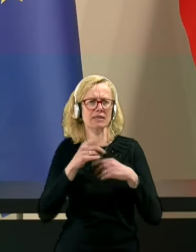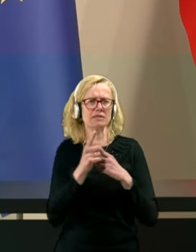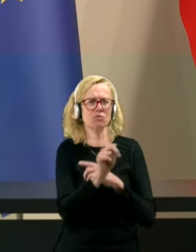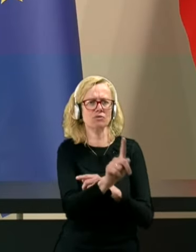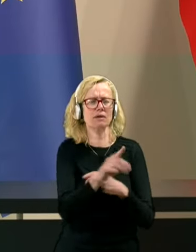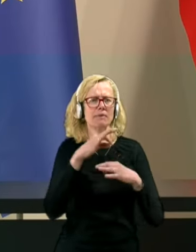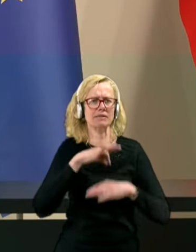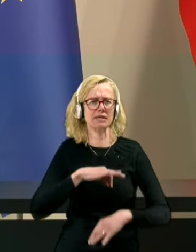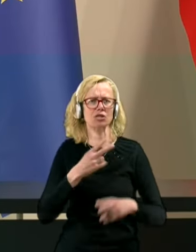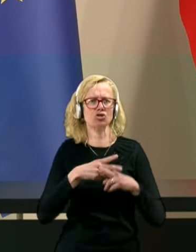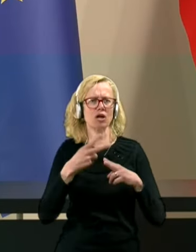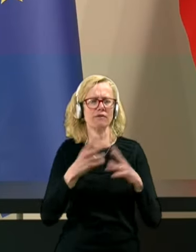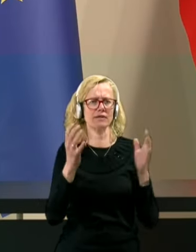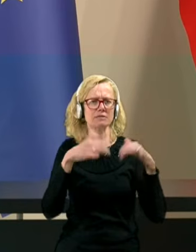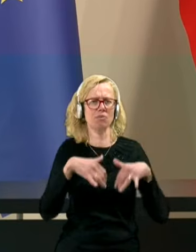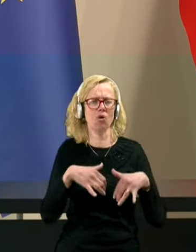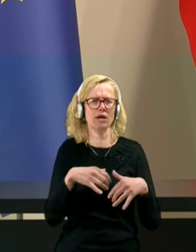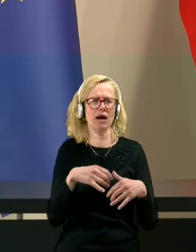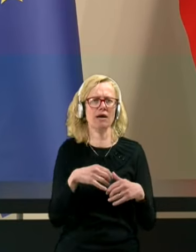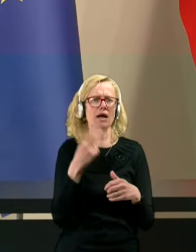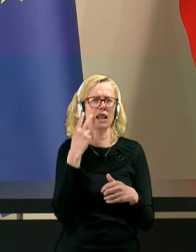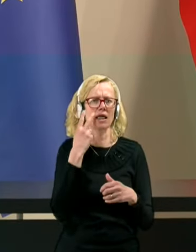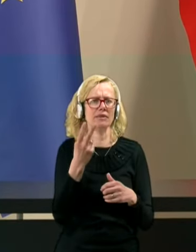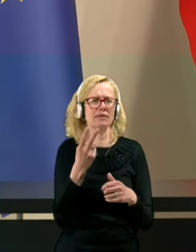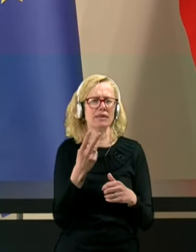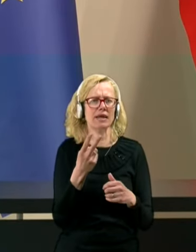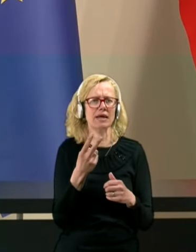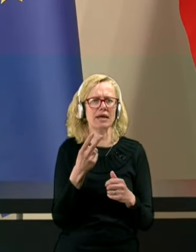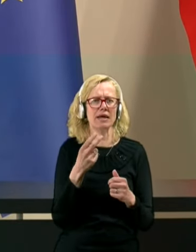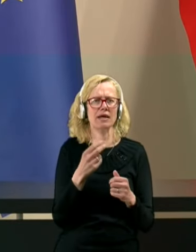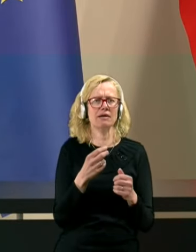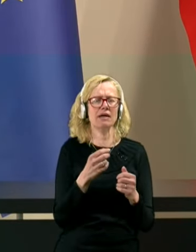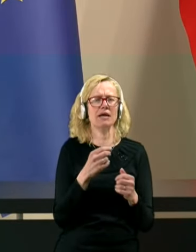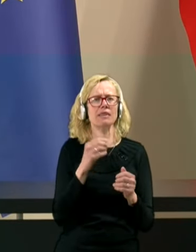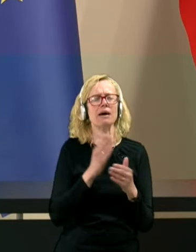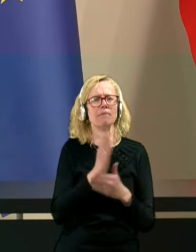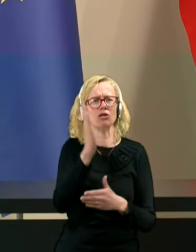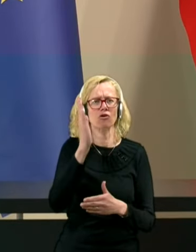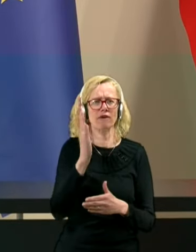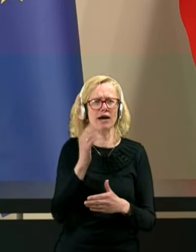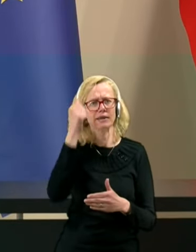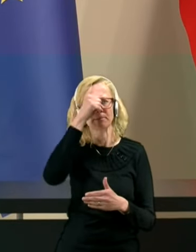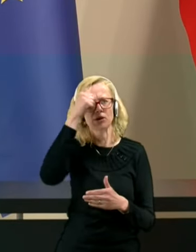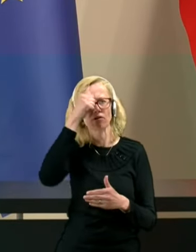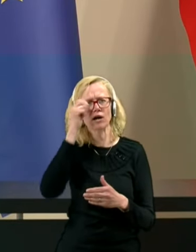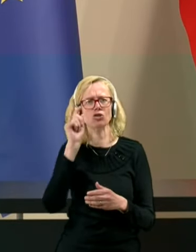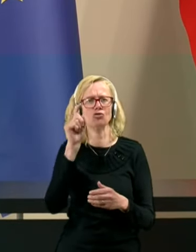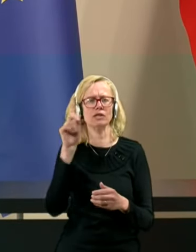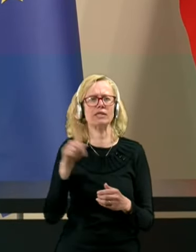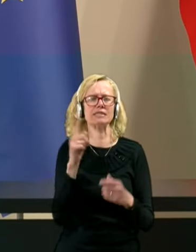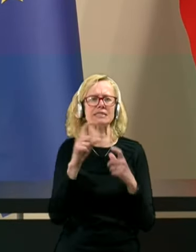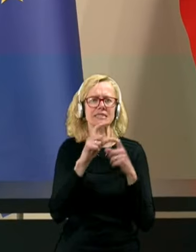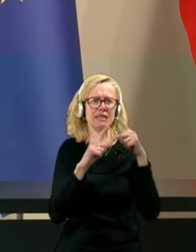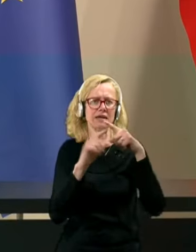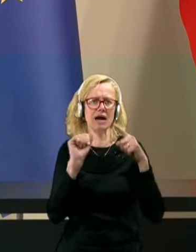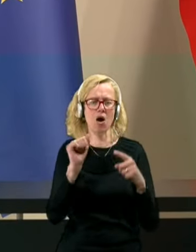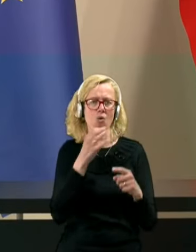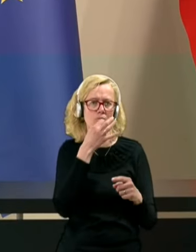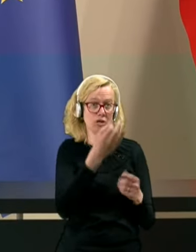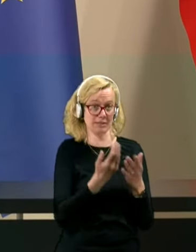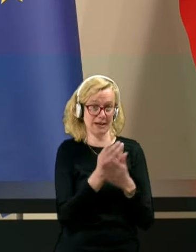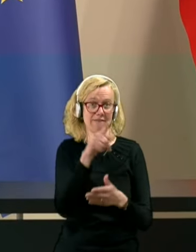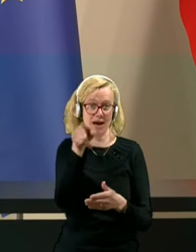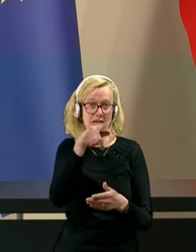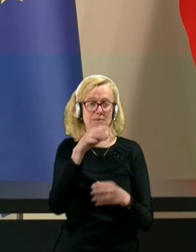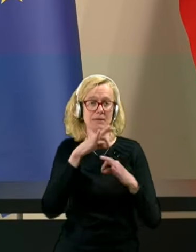tudi predsednik državnega zbora in sicer glede za svoje menovanja oziroma napredovanje toživcev in pa glede Slovenske tiskovne agencije. Vprašanje za vas, predsednik vlade,